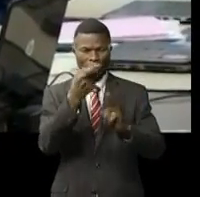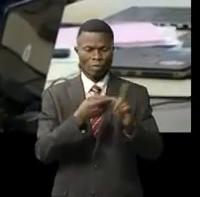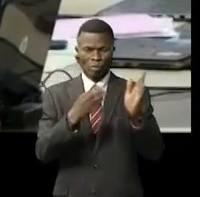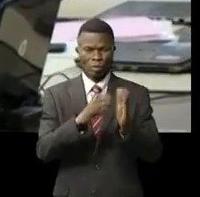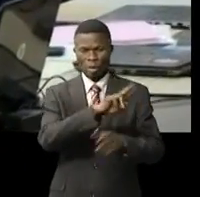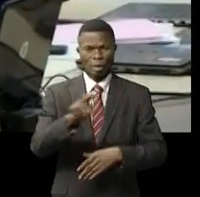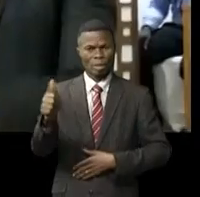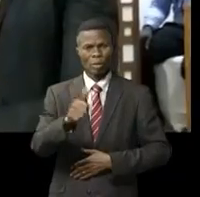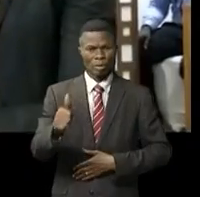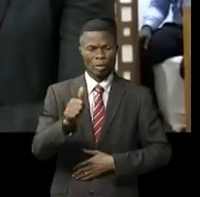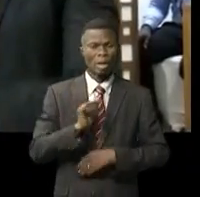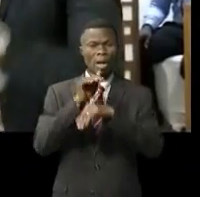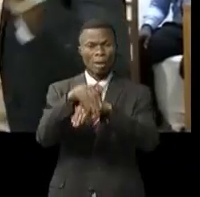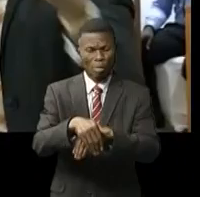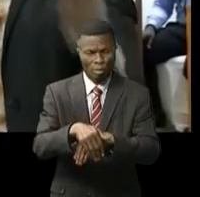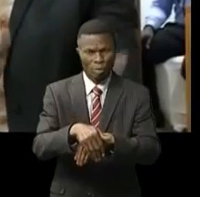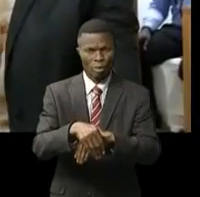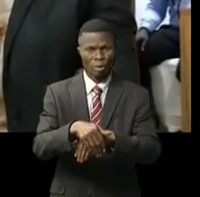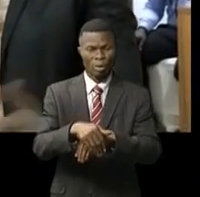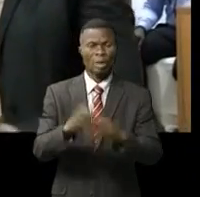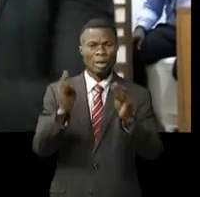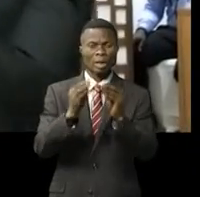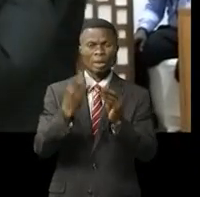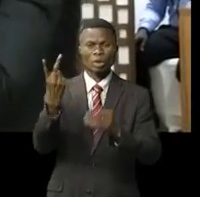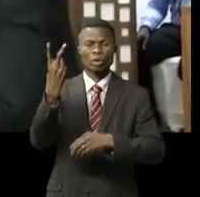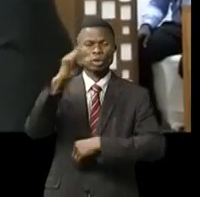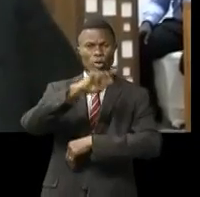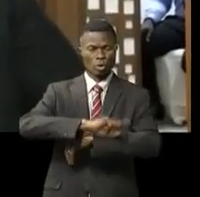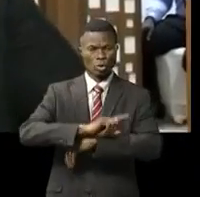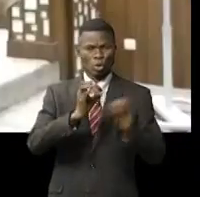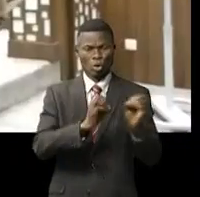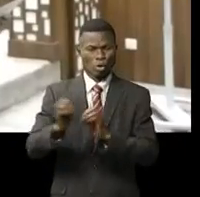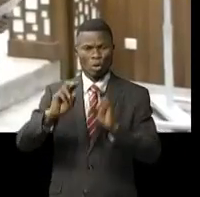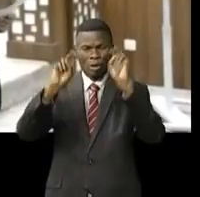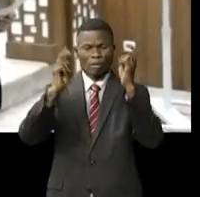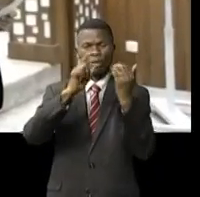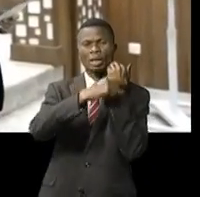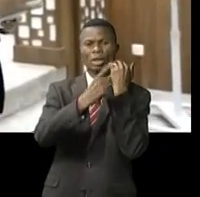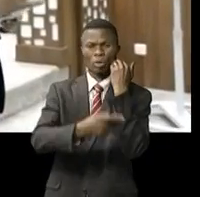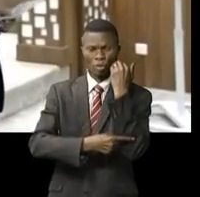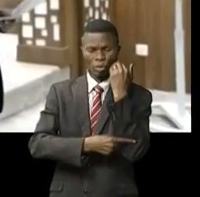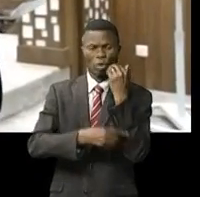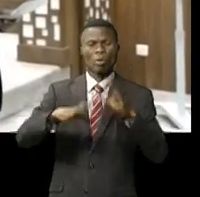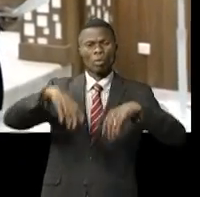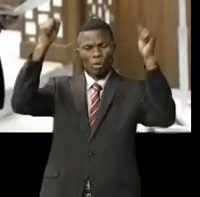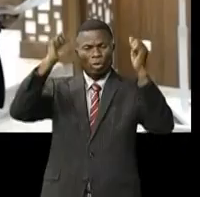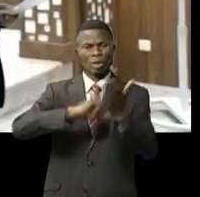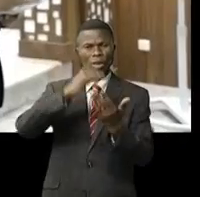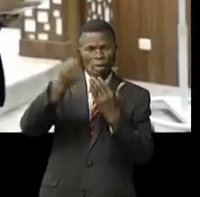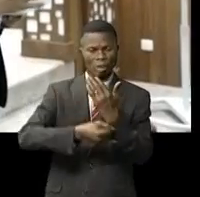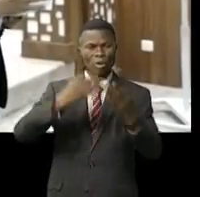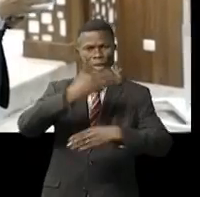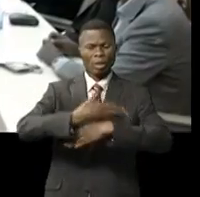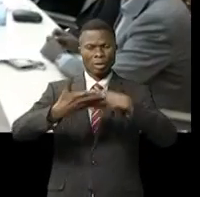2021 intervient à la suite de l'atelier des deux jours organisé dans la ville de goma pour la validation des projets de